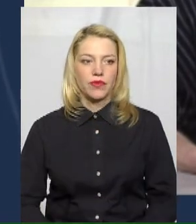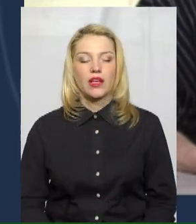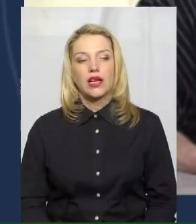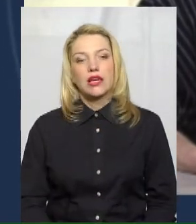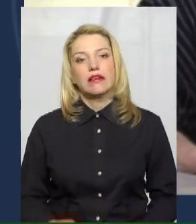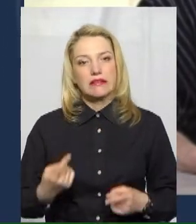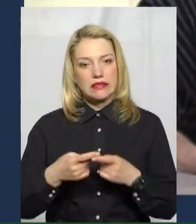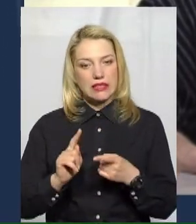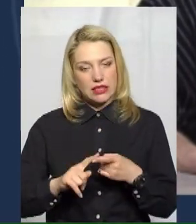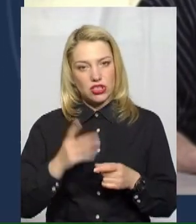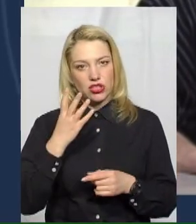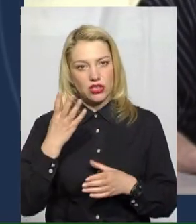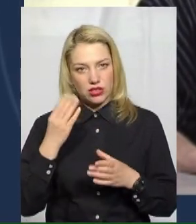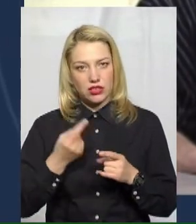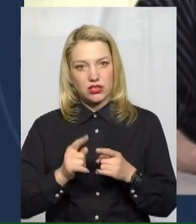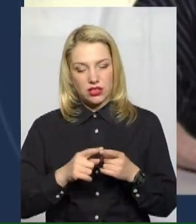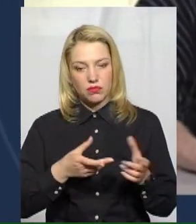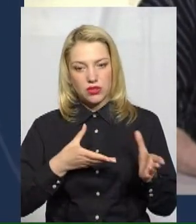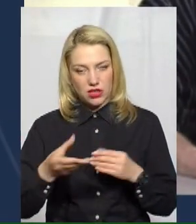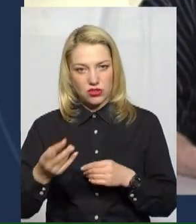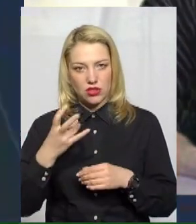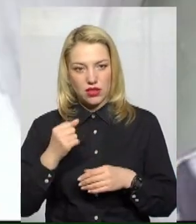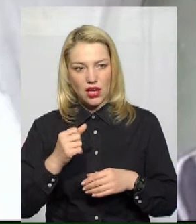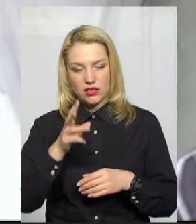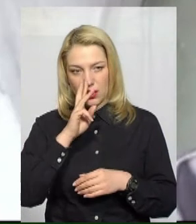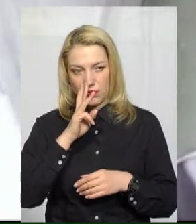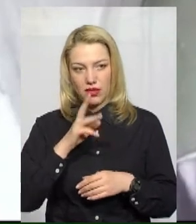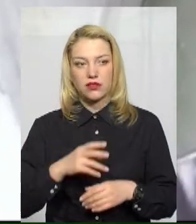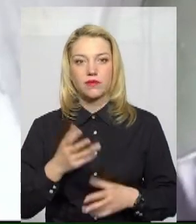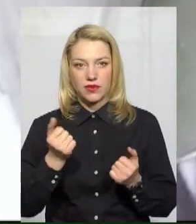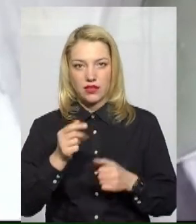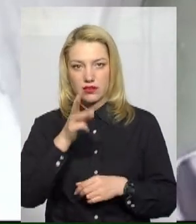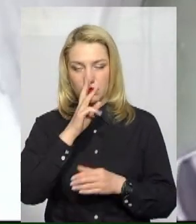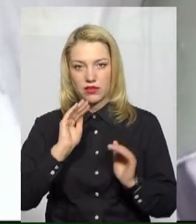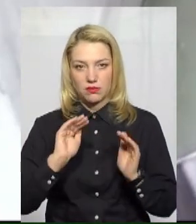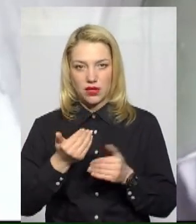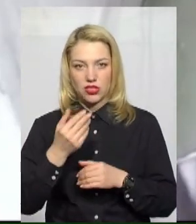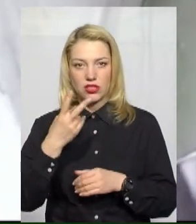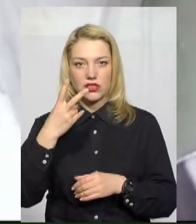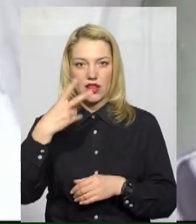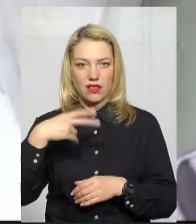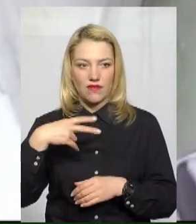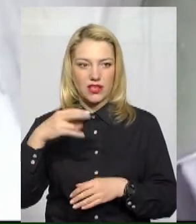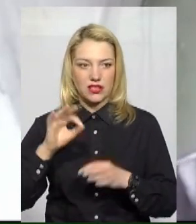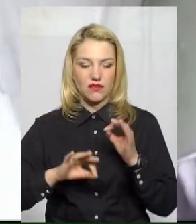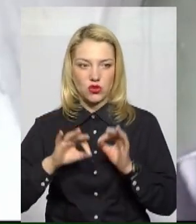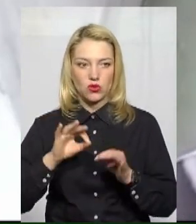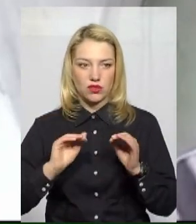працівників? Стали вони меншими? На 20% зменшилася заробітна плата.